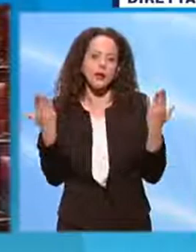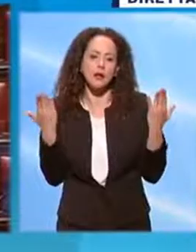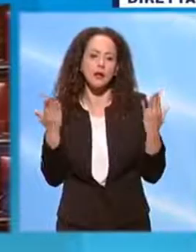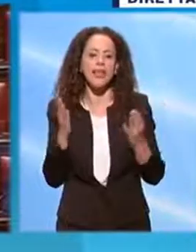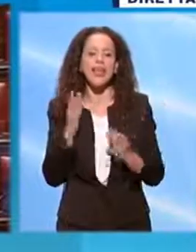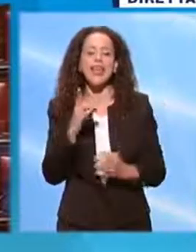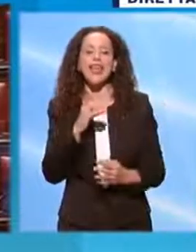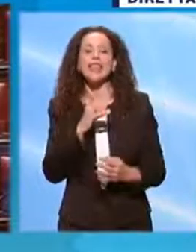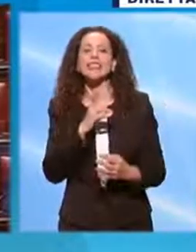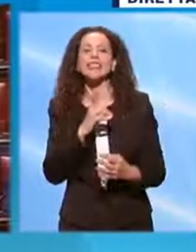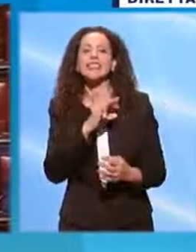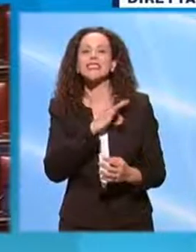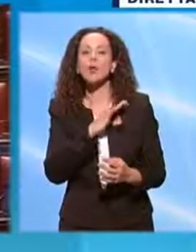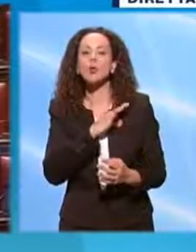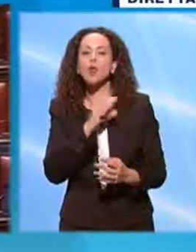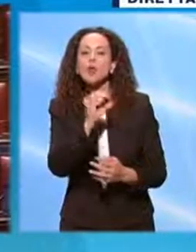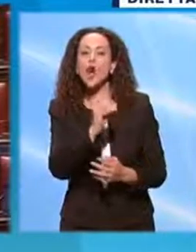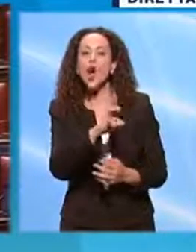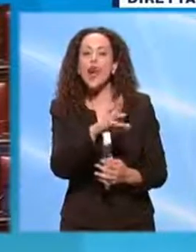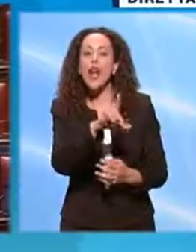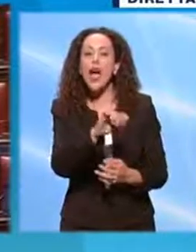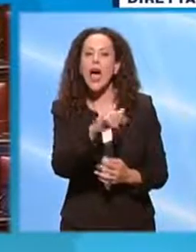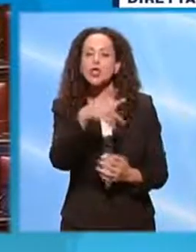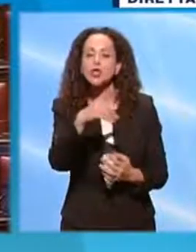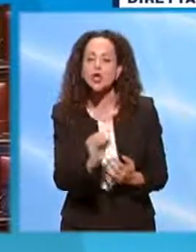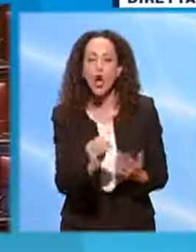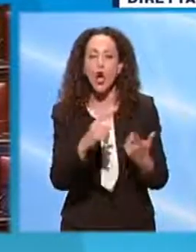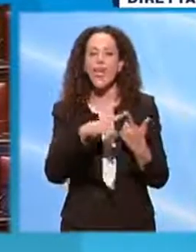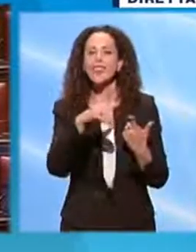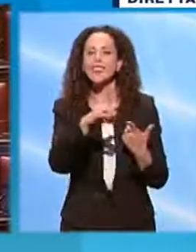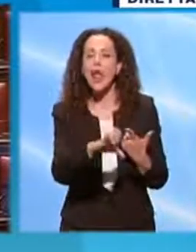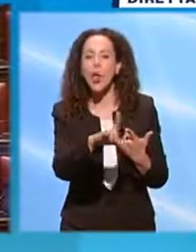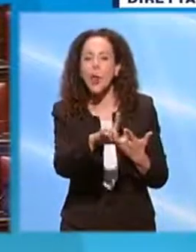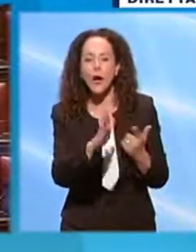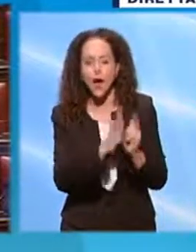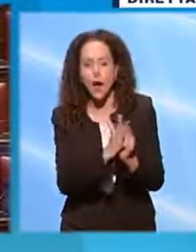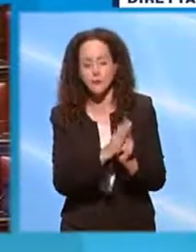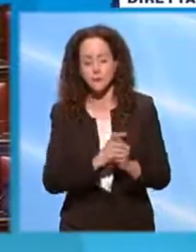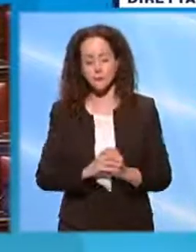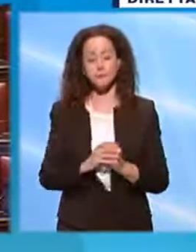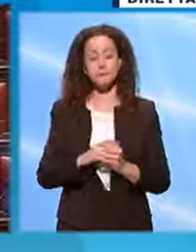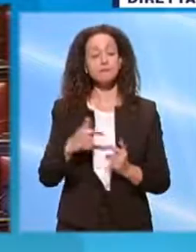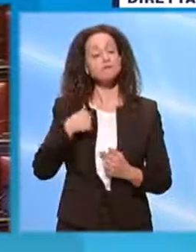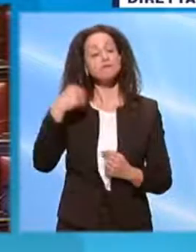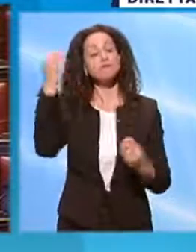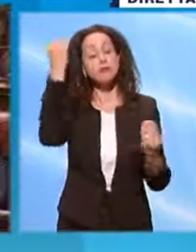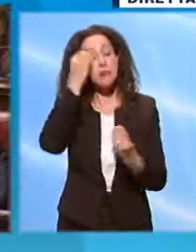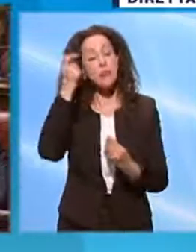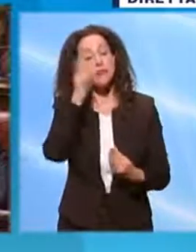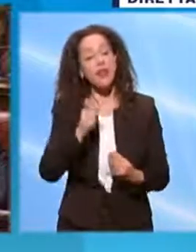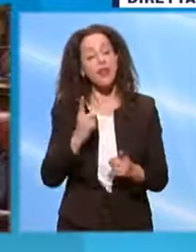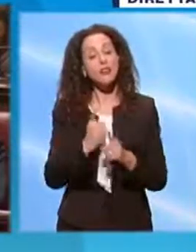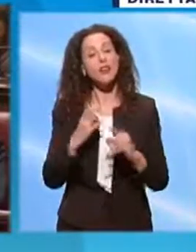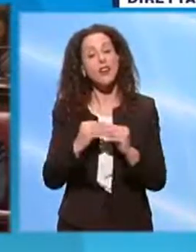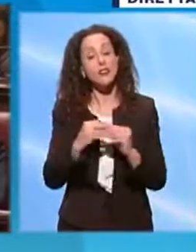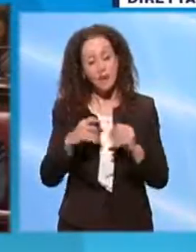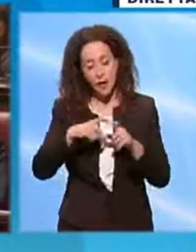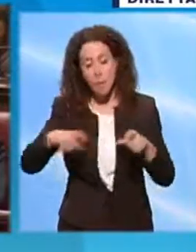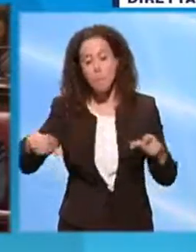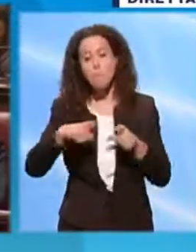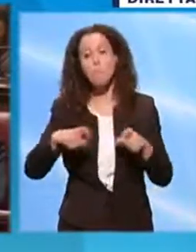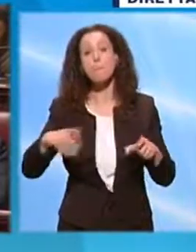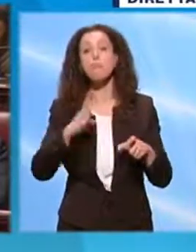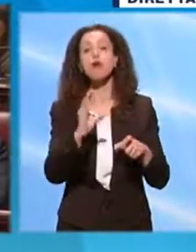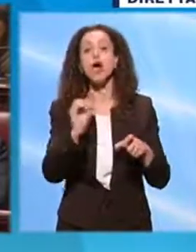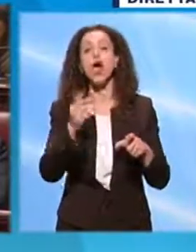Deputato Fiano, deputato Orlando, deputato De Luca. Io penso che l'Italia dovrebbe emettere i cosiddetti bot